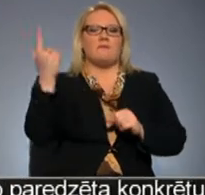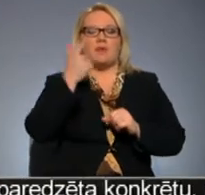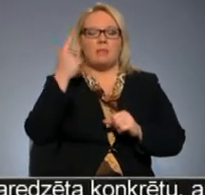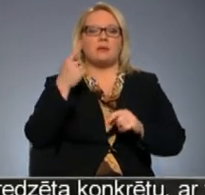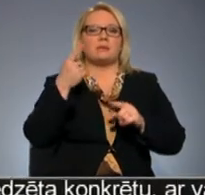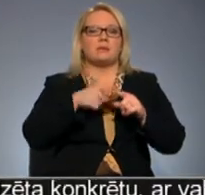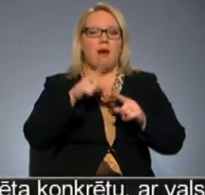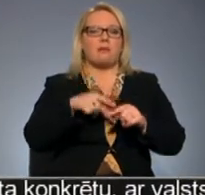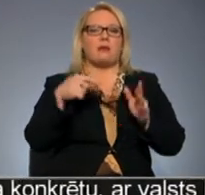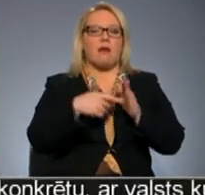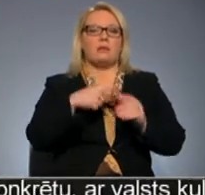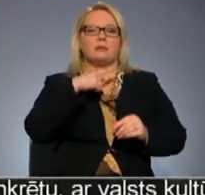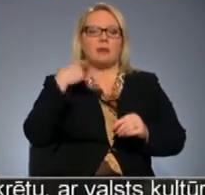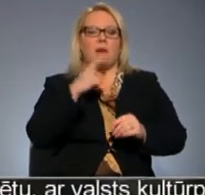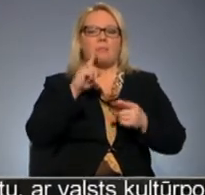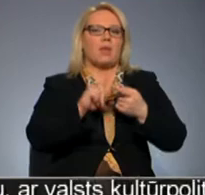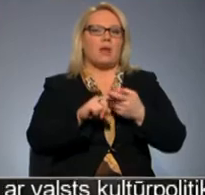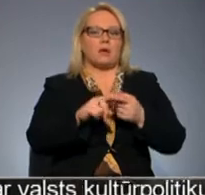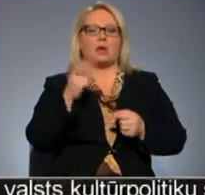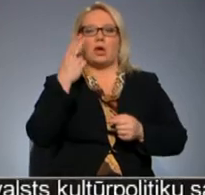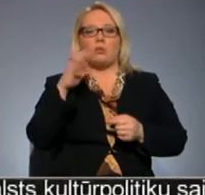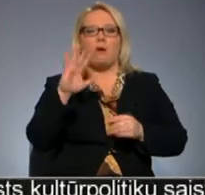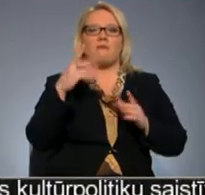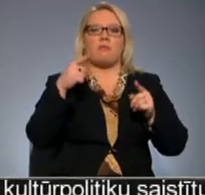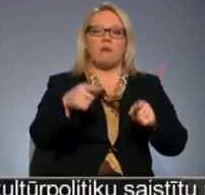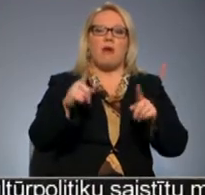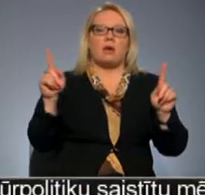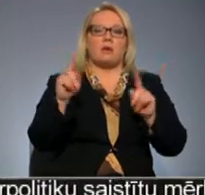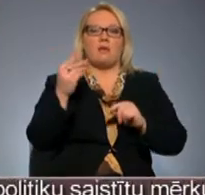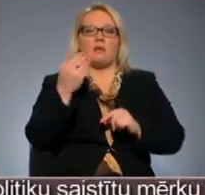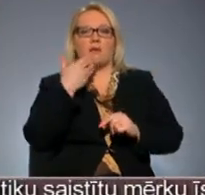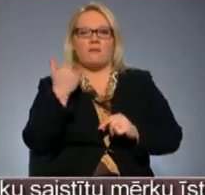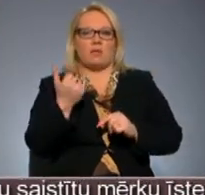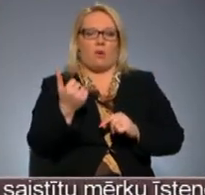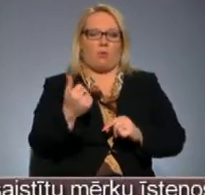gribam taisīt neatkarīgi no vai tā ir vai nauda, ir vai nav.